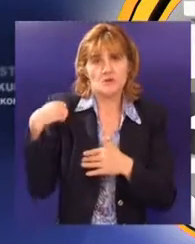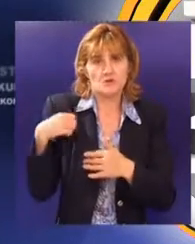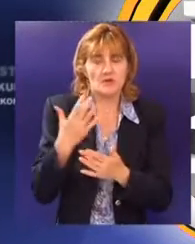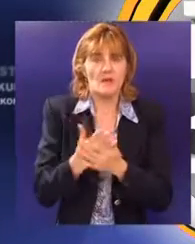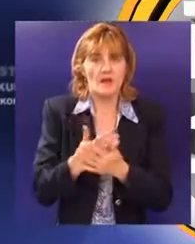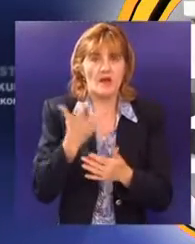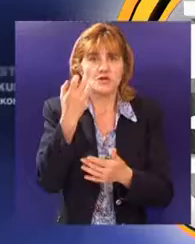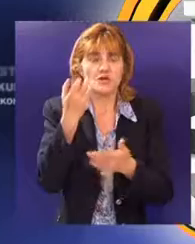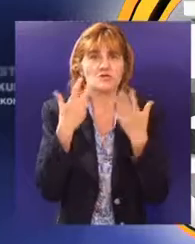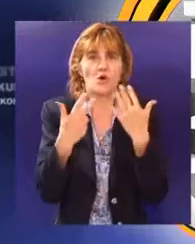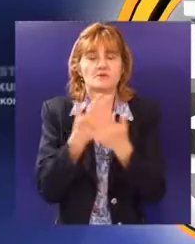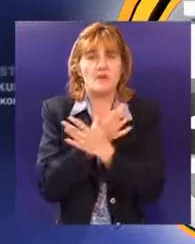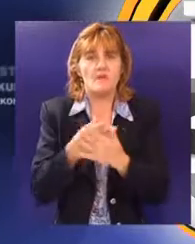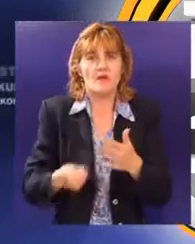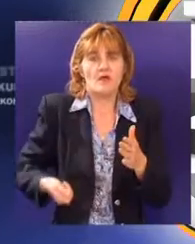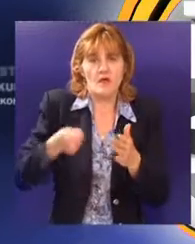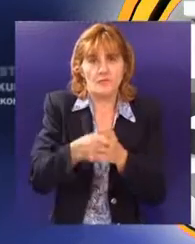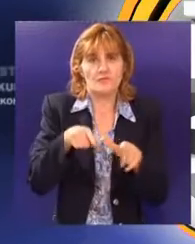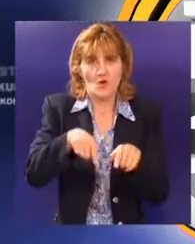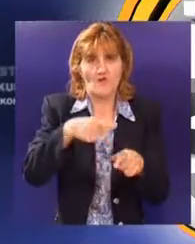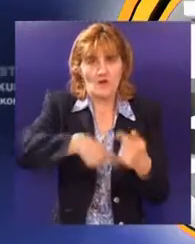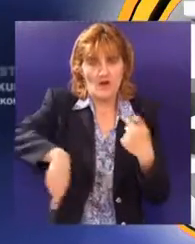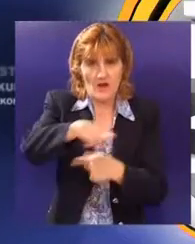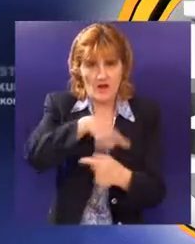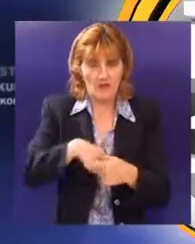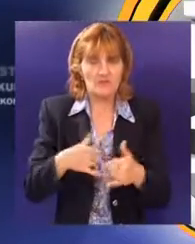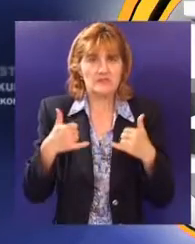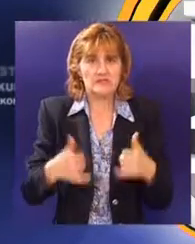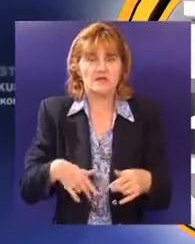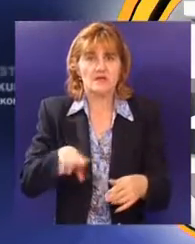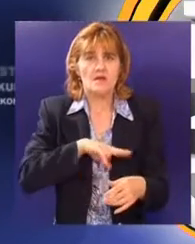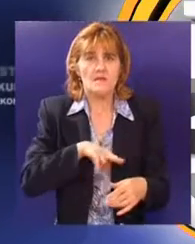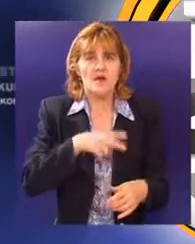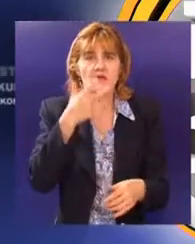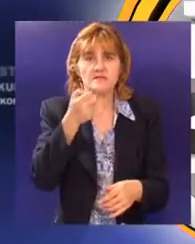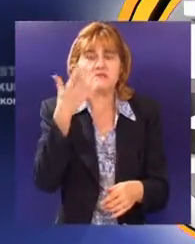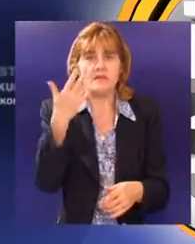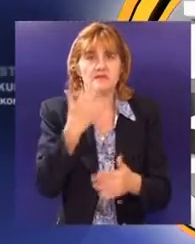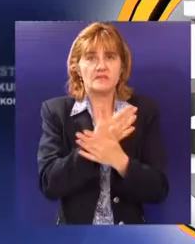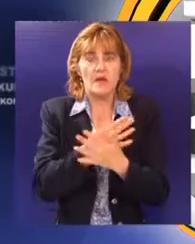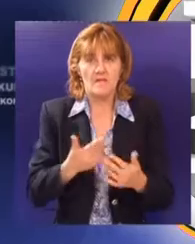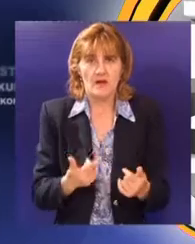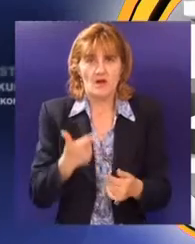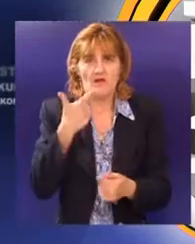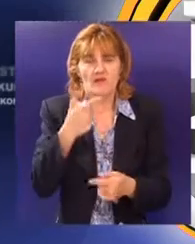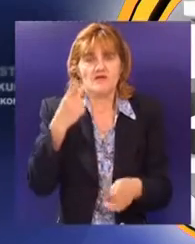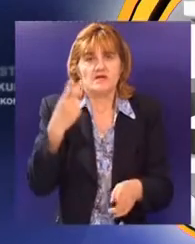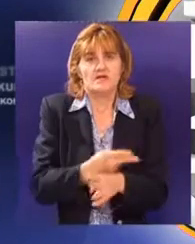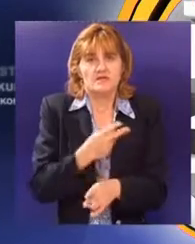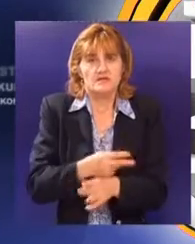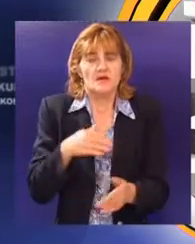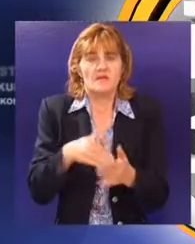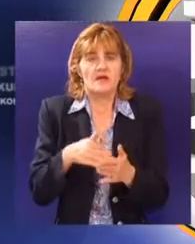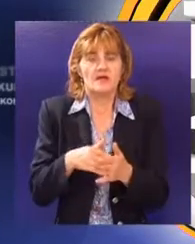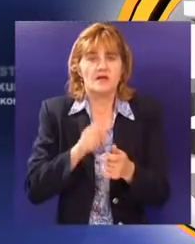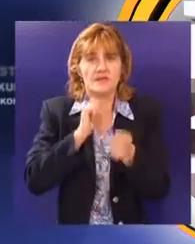470 miliona evra u ovoj region i Srbiju, a sada 350 miliona evra. Dve zemlje treba da sarađaju i na